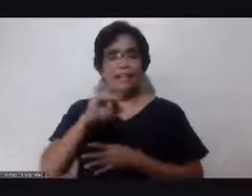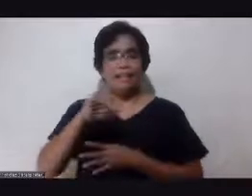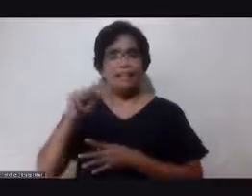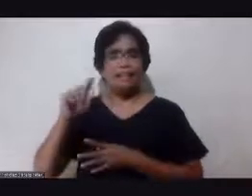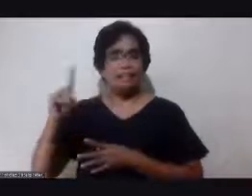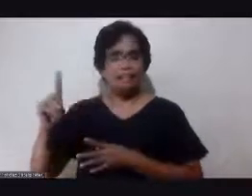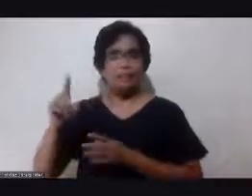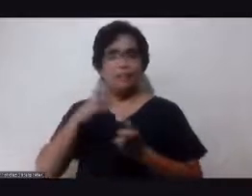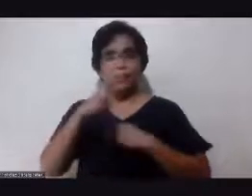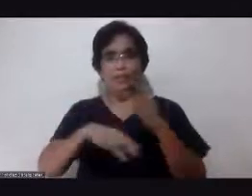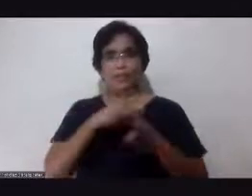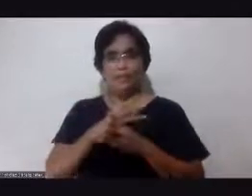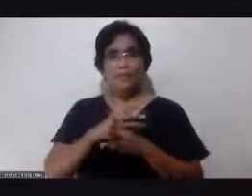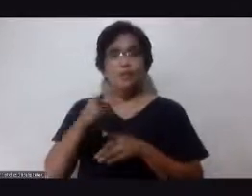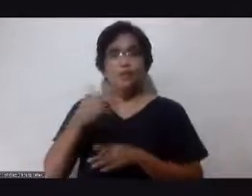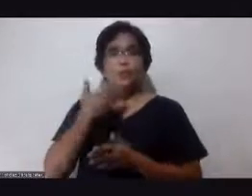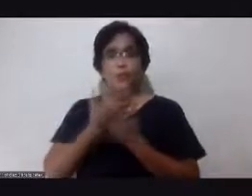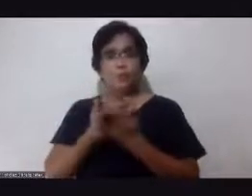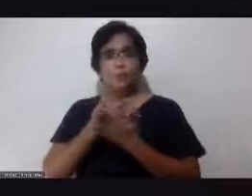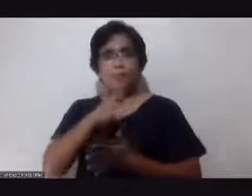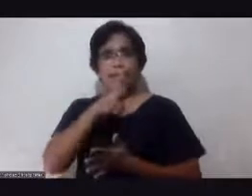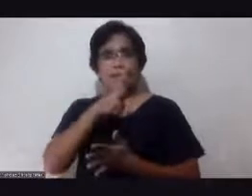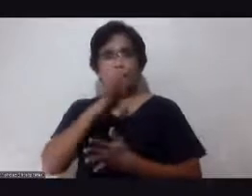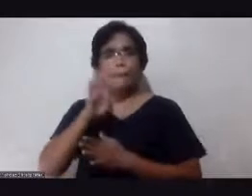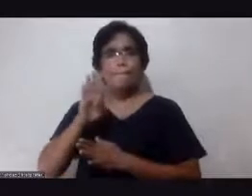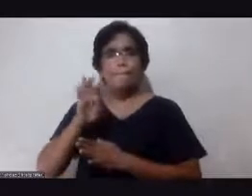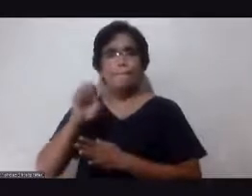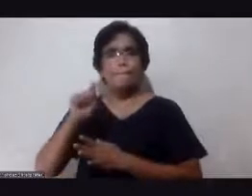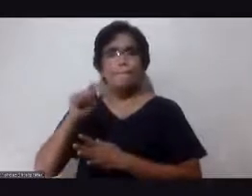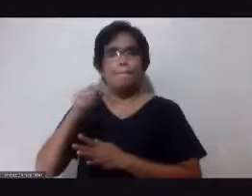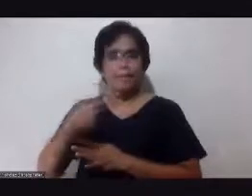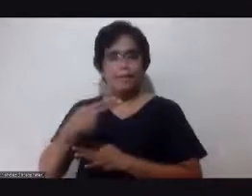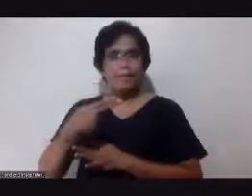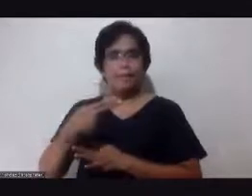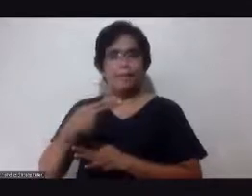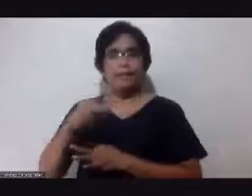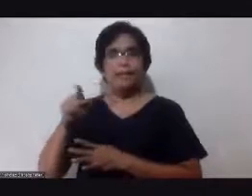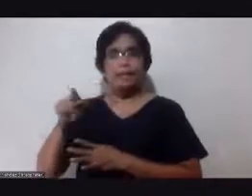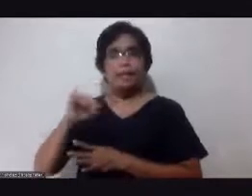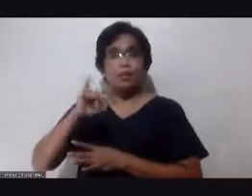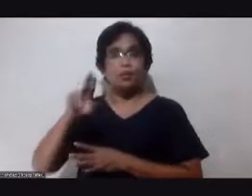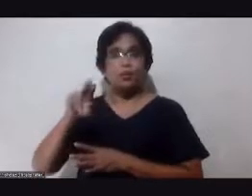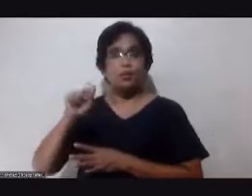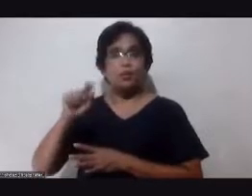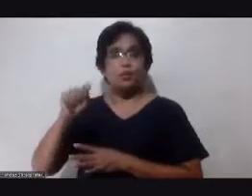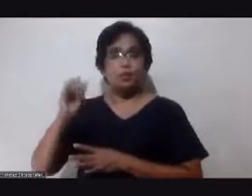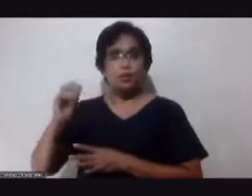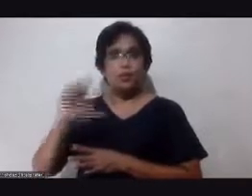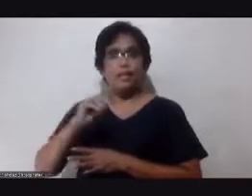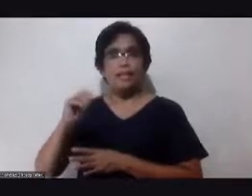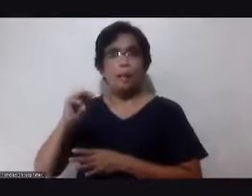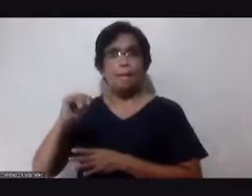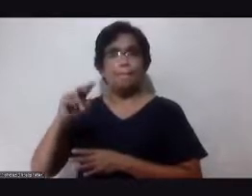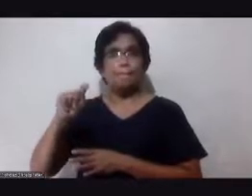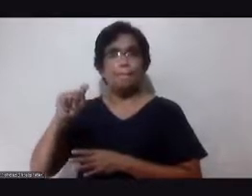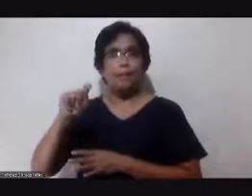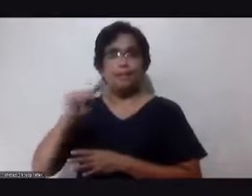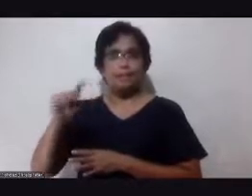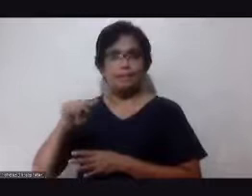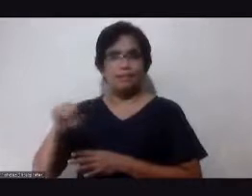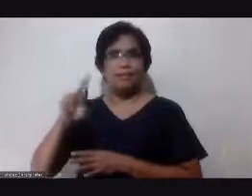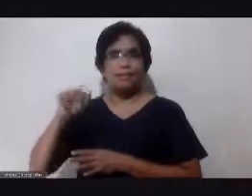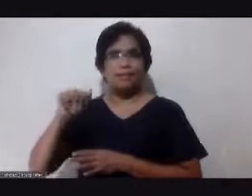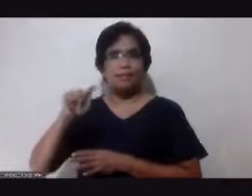ina, na si Beth Alcaraz. Okay? Si Justo at Nitz Razon, na palaging nakikinig sa atin. Sila pong